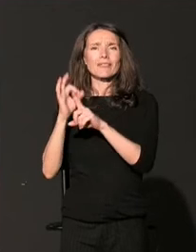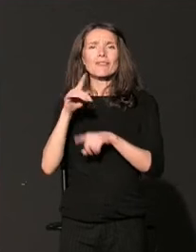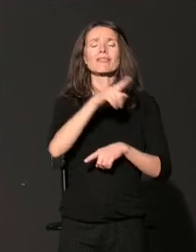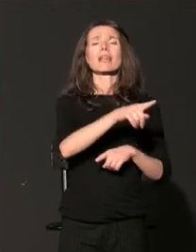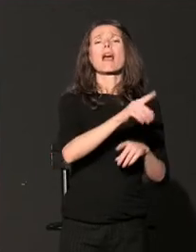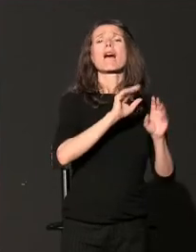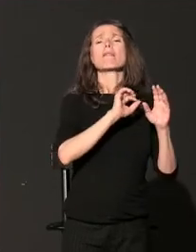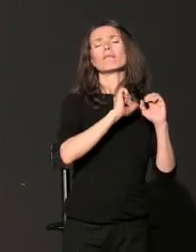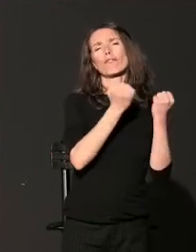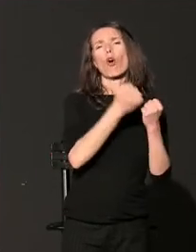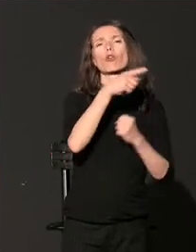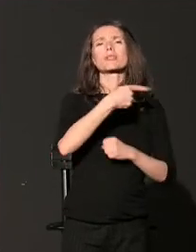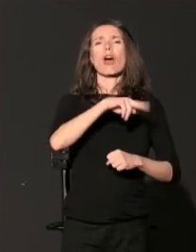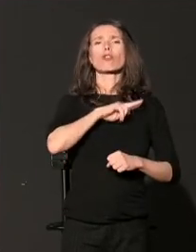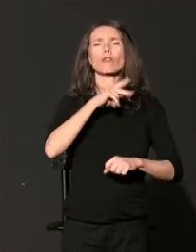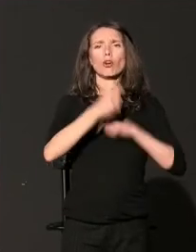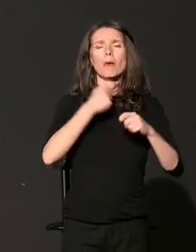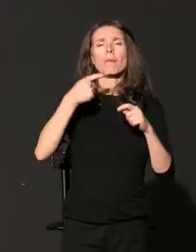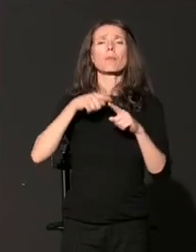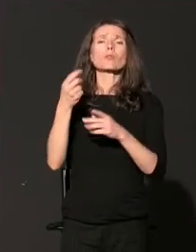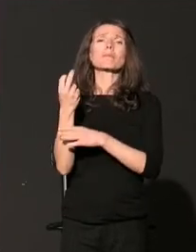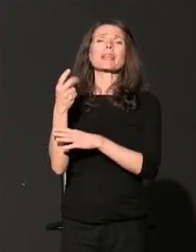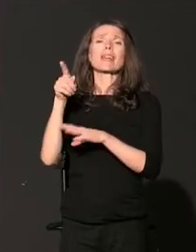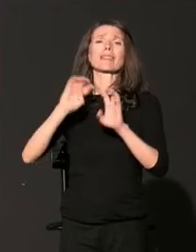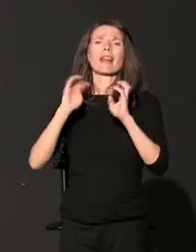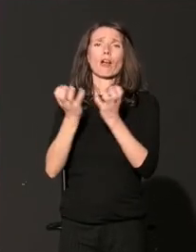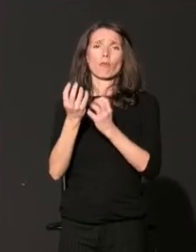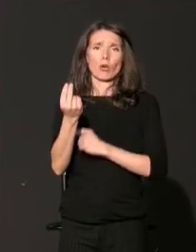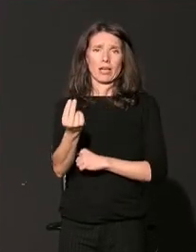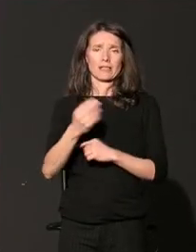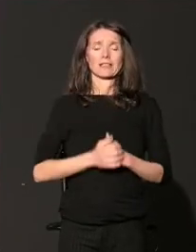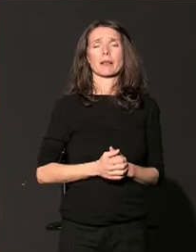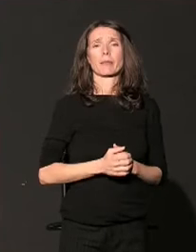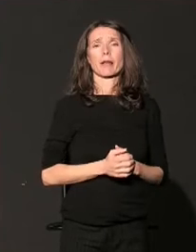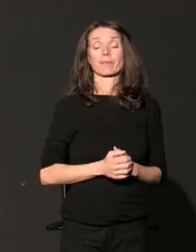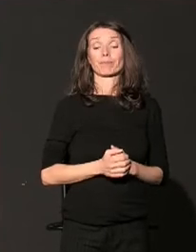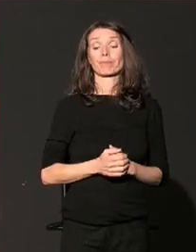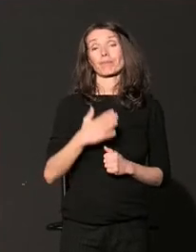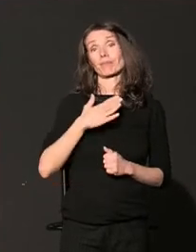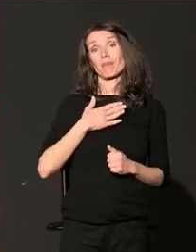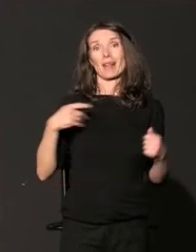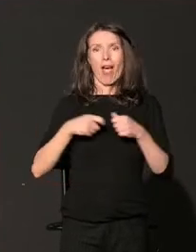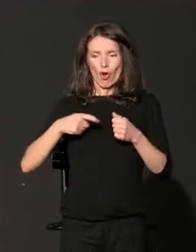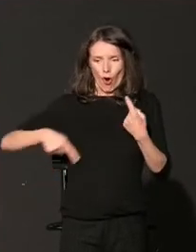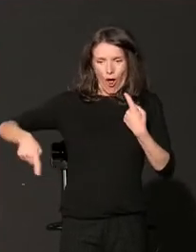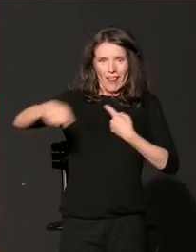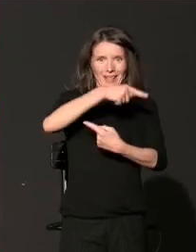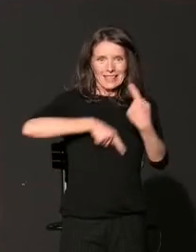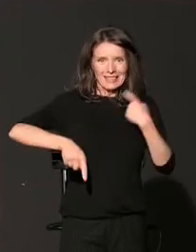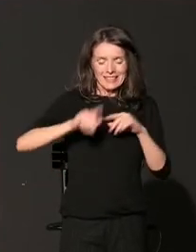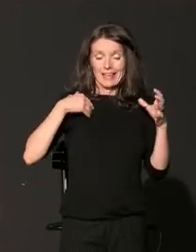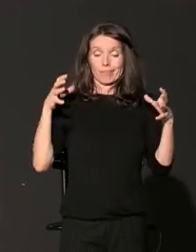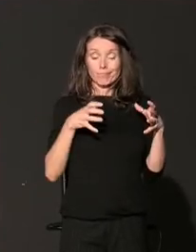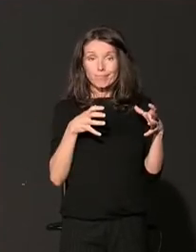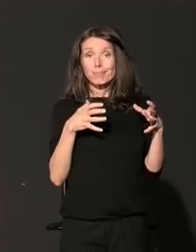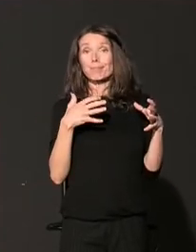poslovanje i Parivredna komora Srbije. Mi kao koalicija vas zapravo pozivamo da u